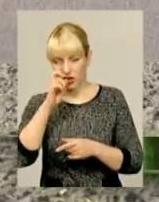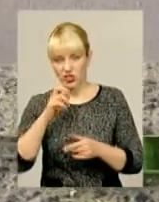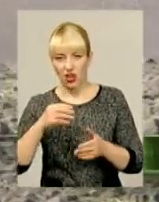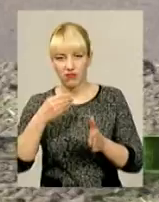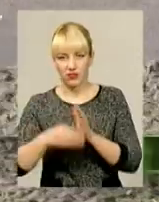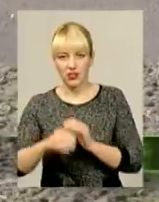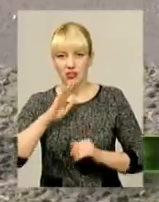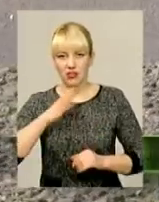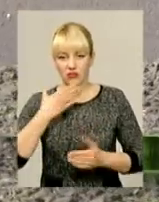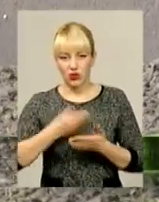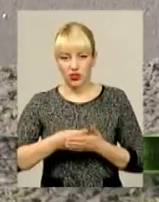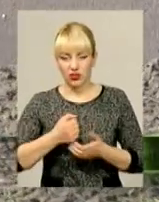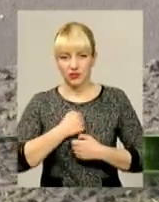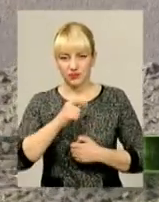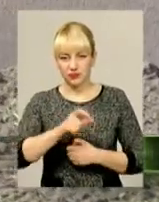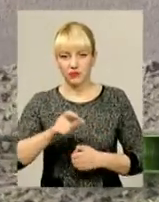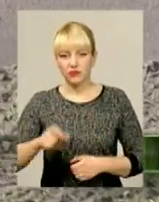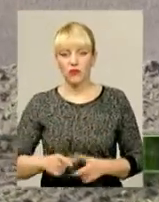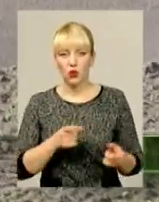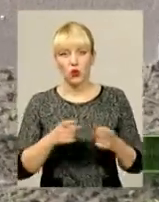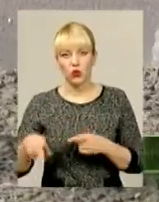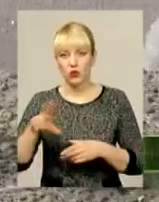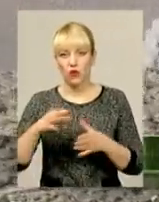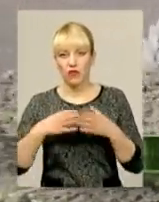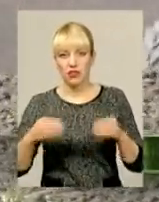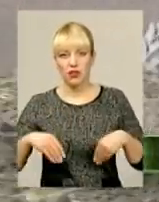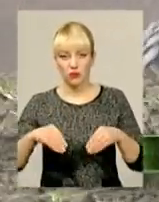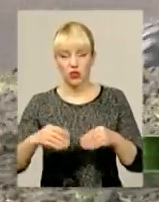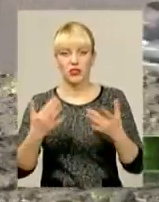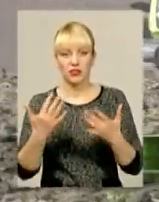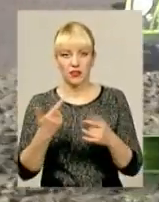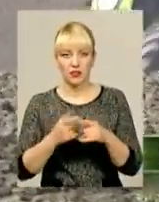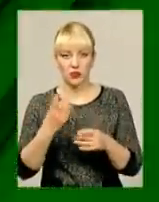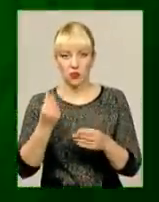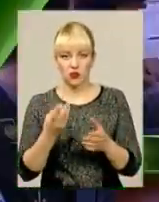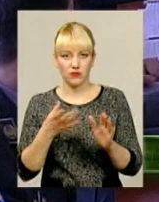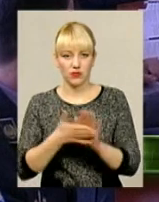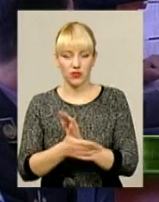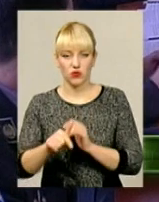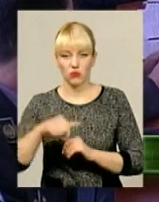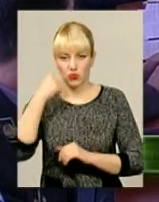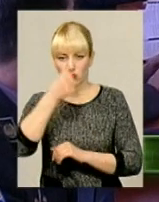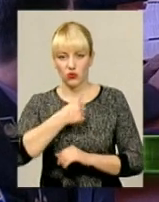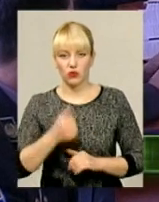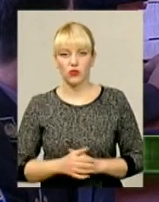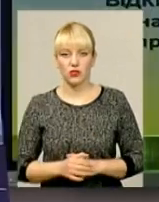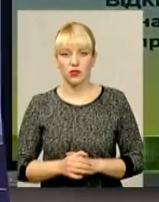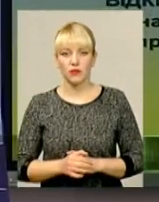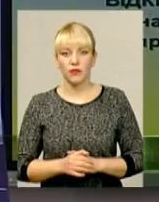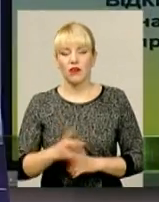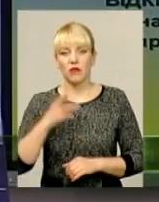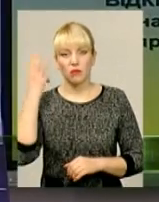Готуємось до веснянопольових робіт. Ускільки обійдеться аграріям посівна кампанія цього року? Людина не товар. У